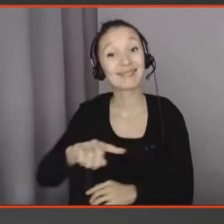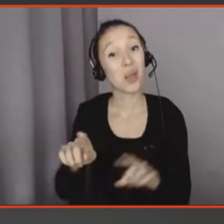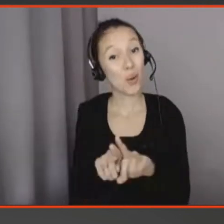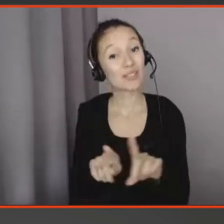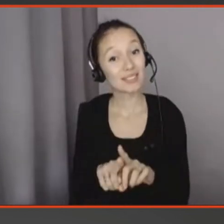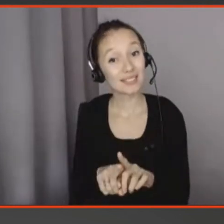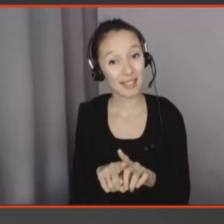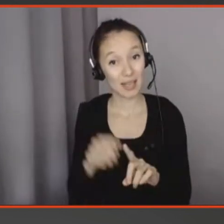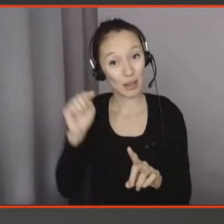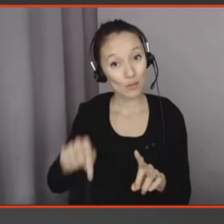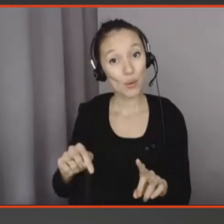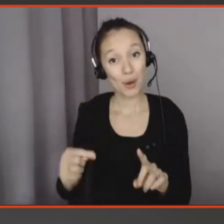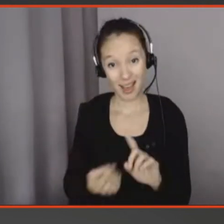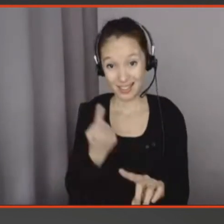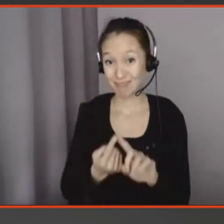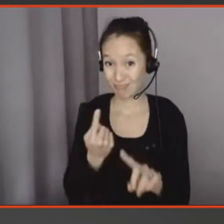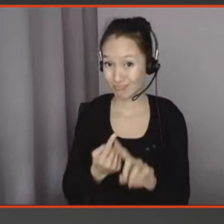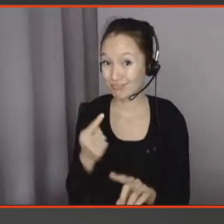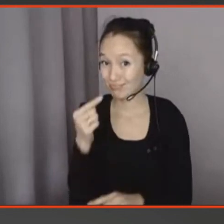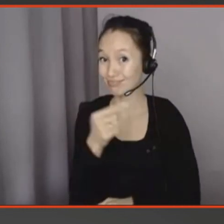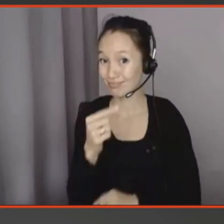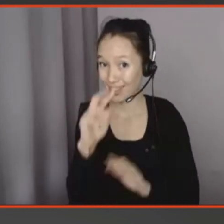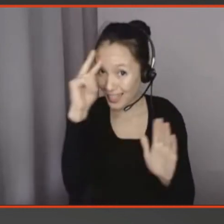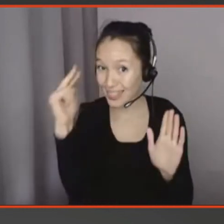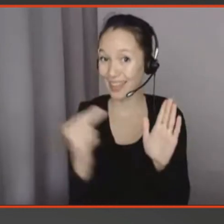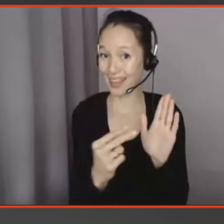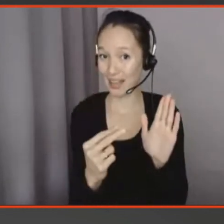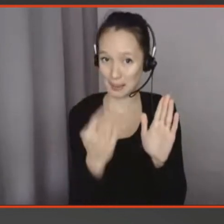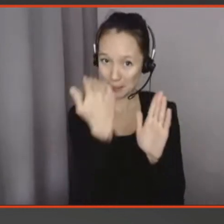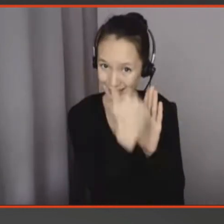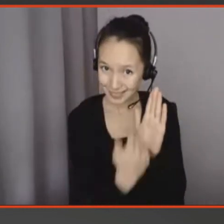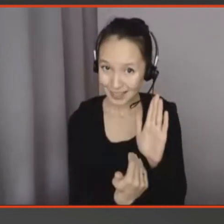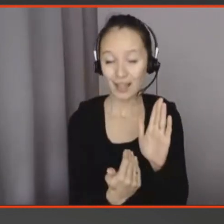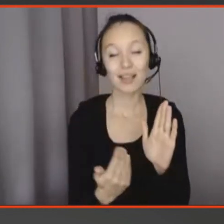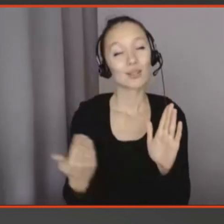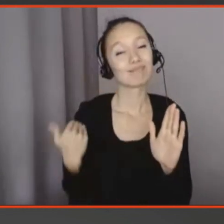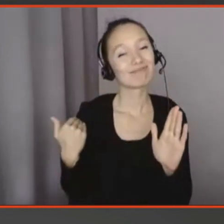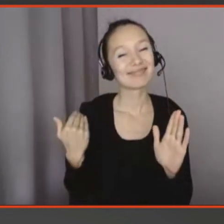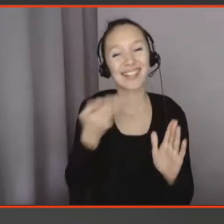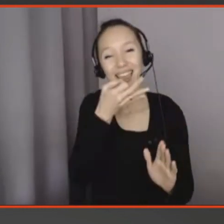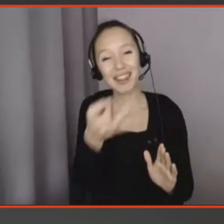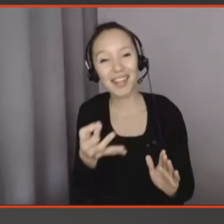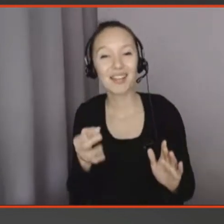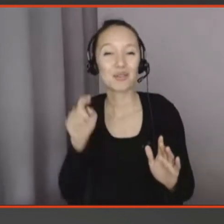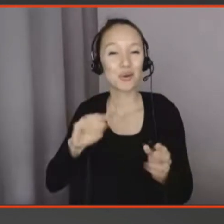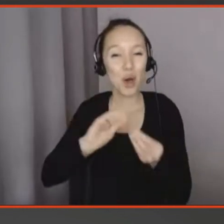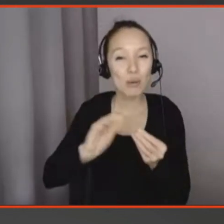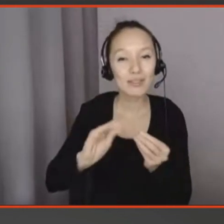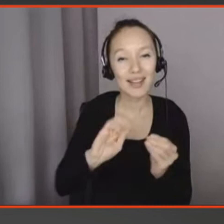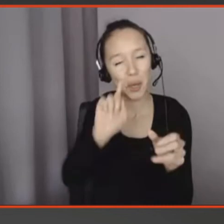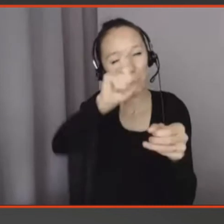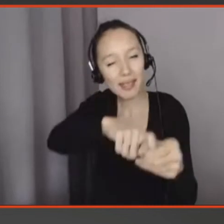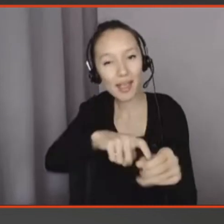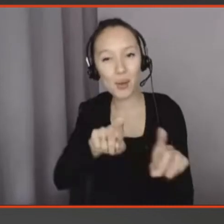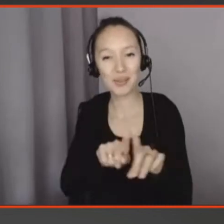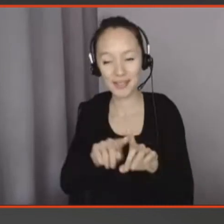éthiques parce que j'ai prôné tout le long de la conférence des objets connectés, des objets tangibles qui sont finalement des objets très